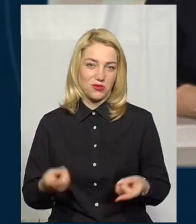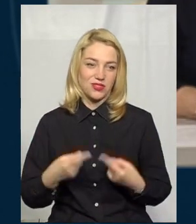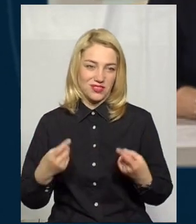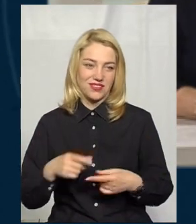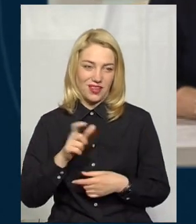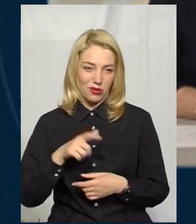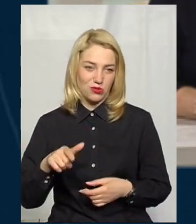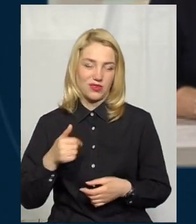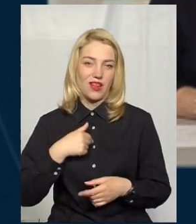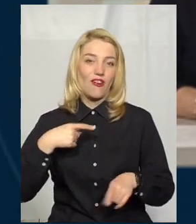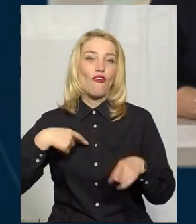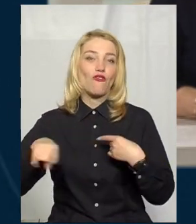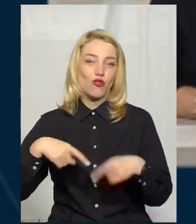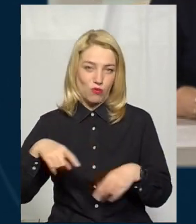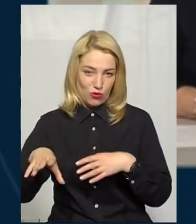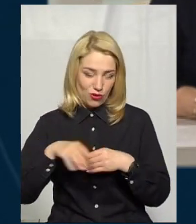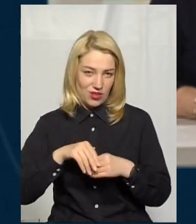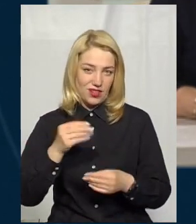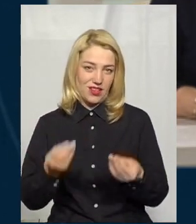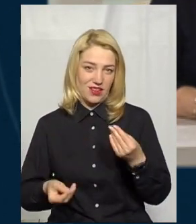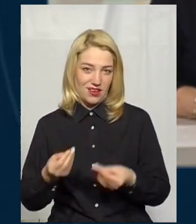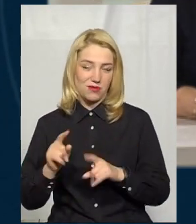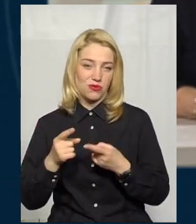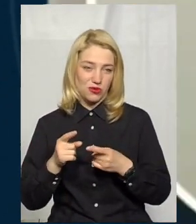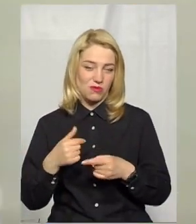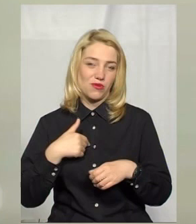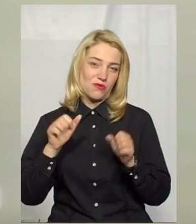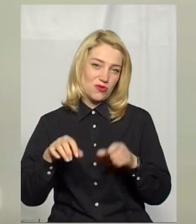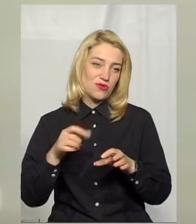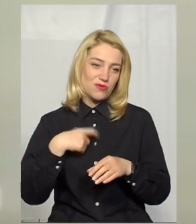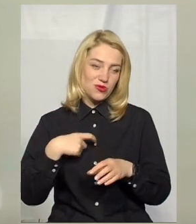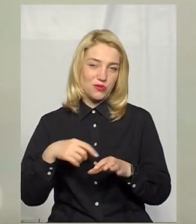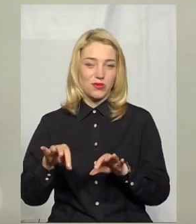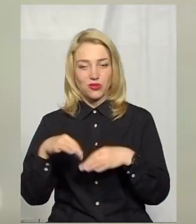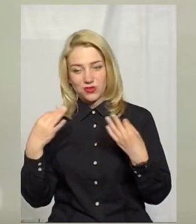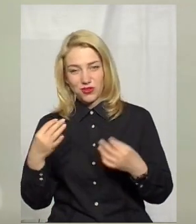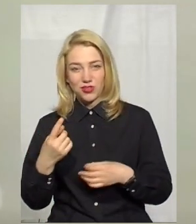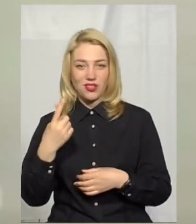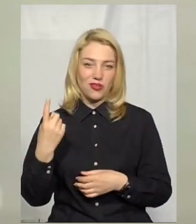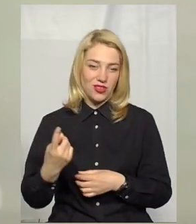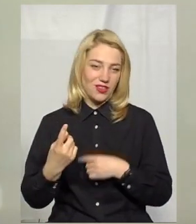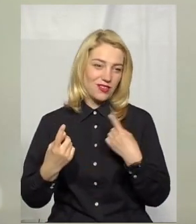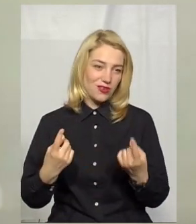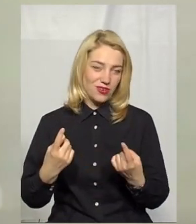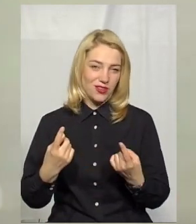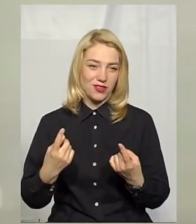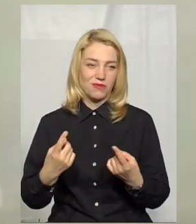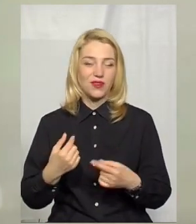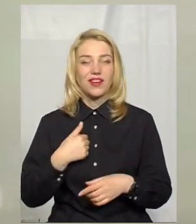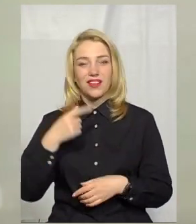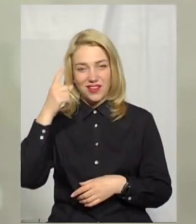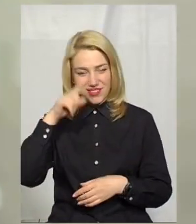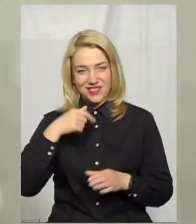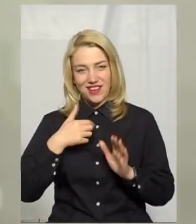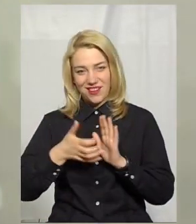звичайні люди Ми навіть граємо в Тому ми можемо дозволити собі Один одну Я знаю